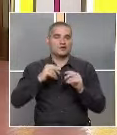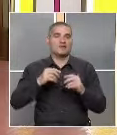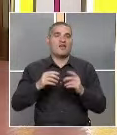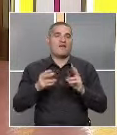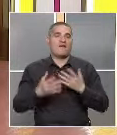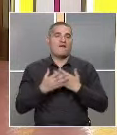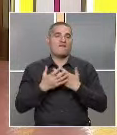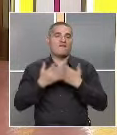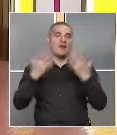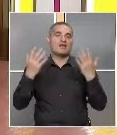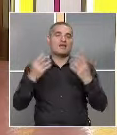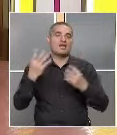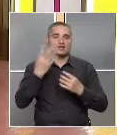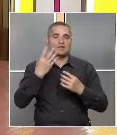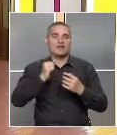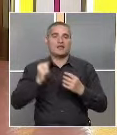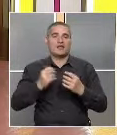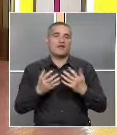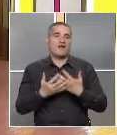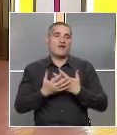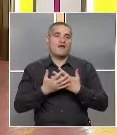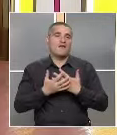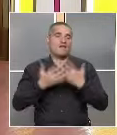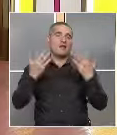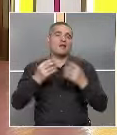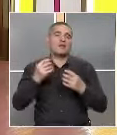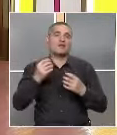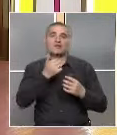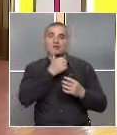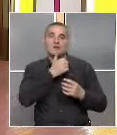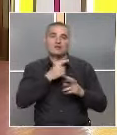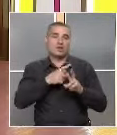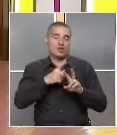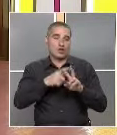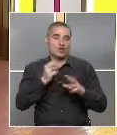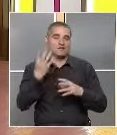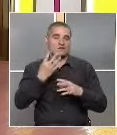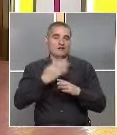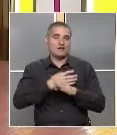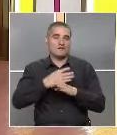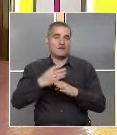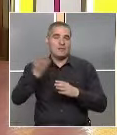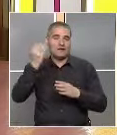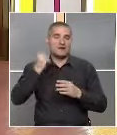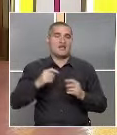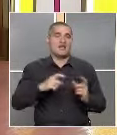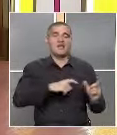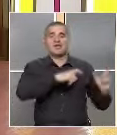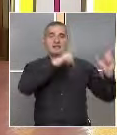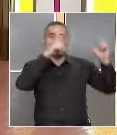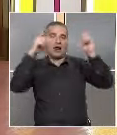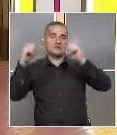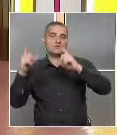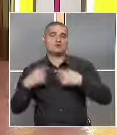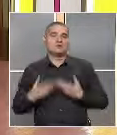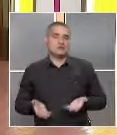четвъртък и Велики събота. Но в Велики четвъртък, винаги преди да е изгряло слънцето,